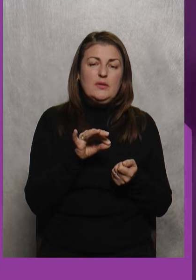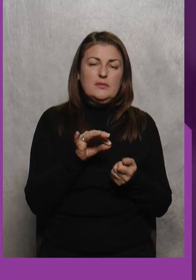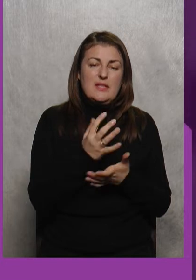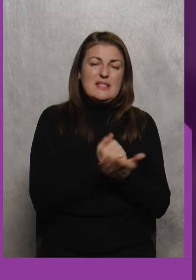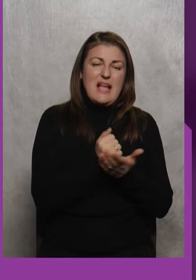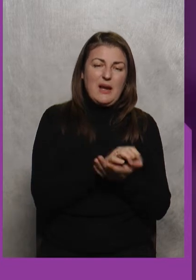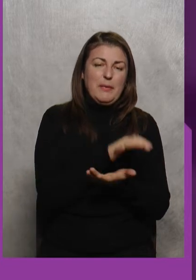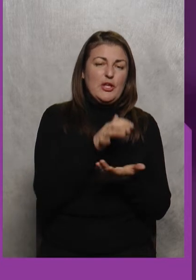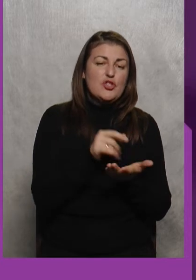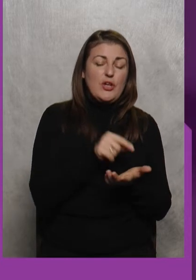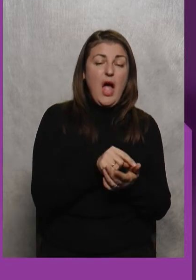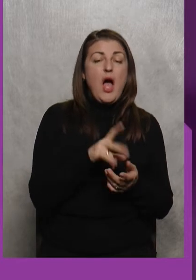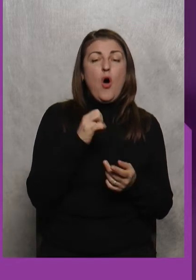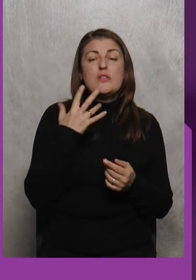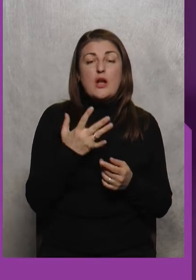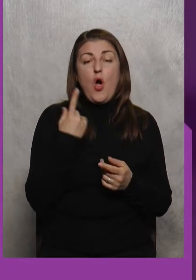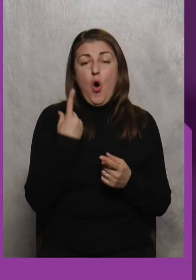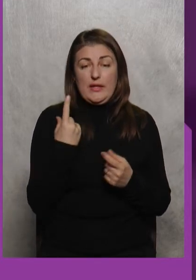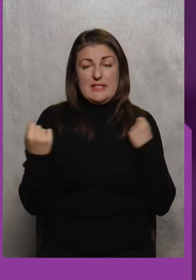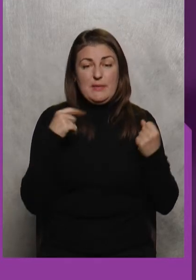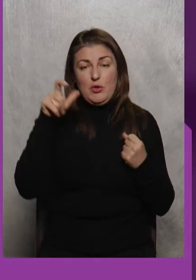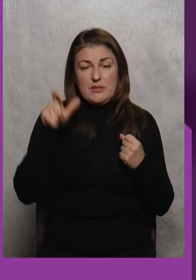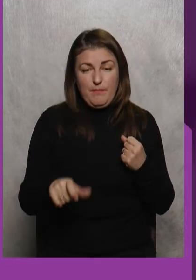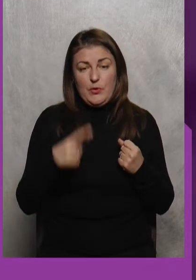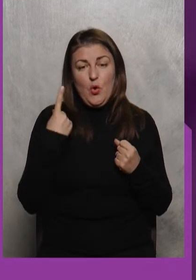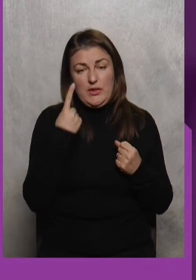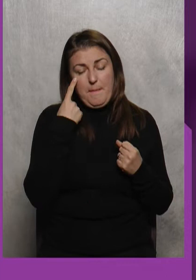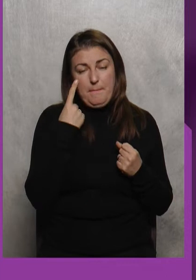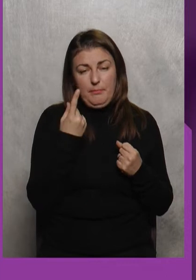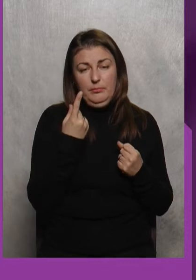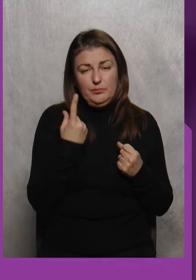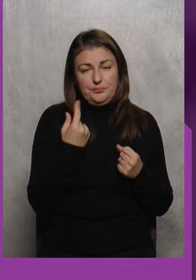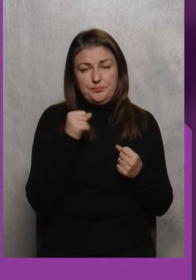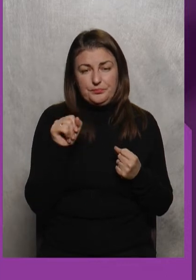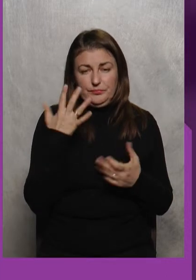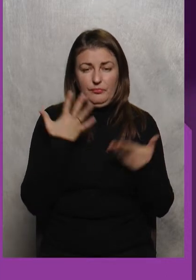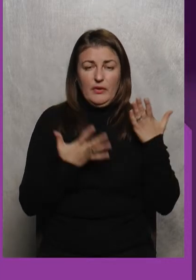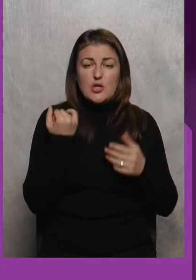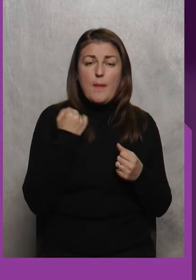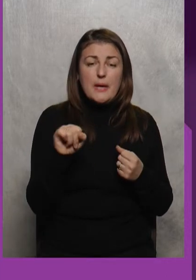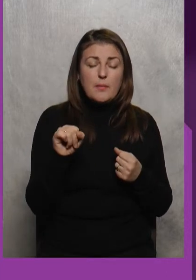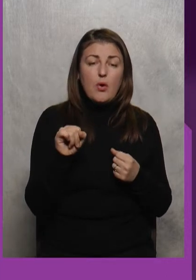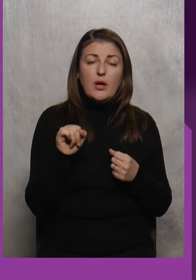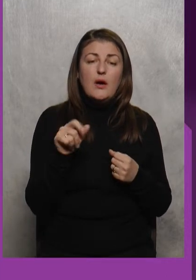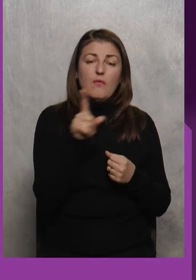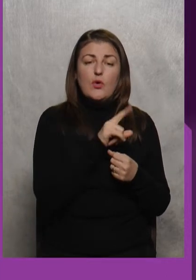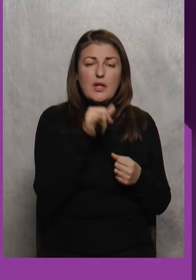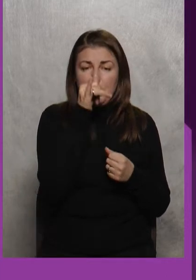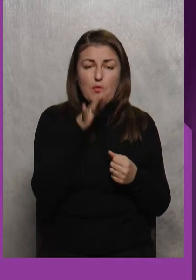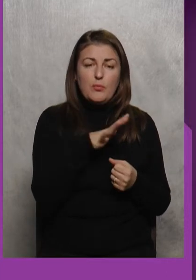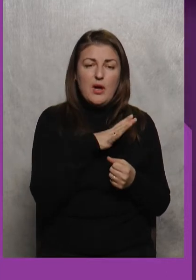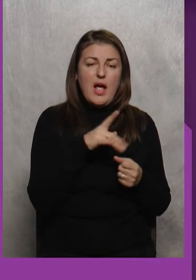Скрабнички Один спортсмен Один бал Одна перемога Якщо Перемоги Вони не могут Буть